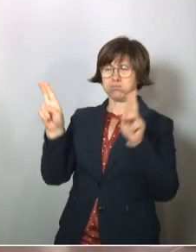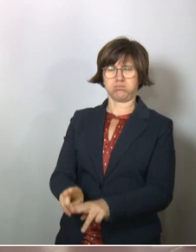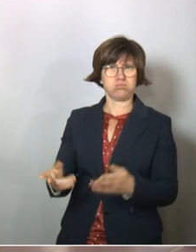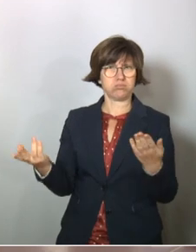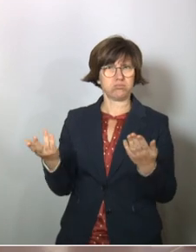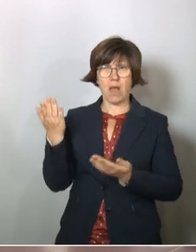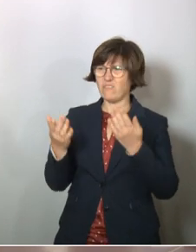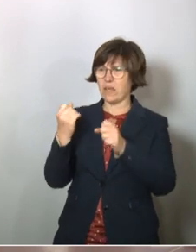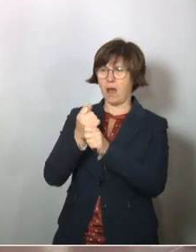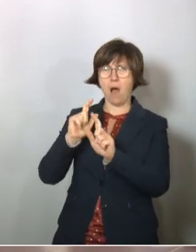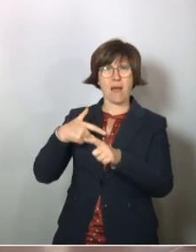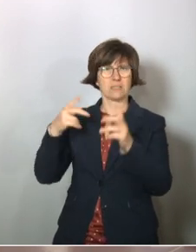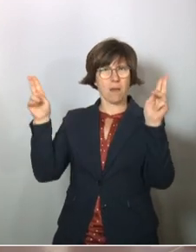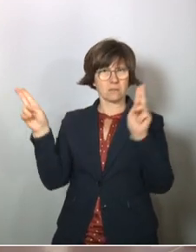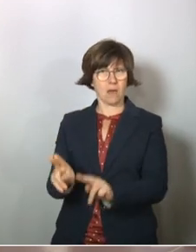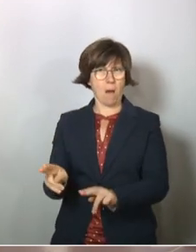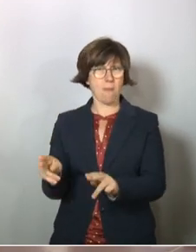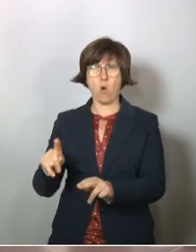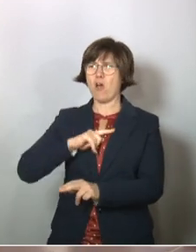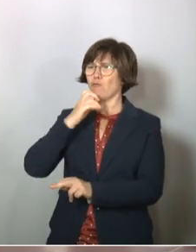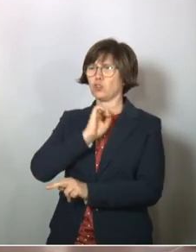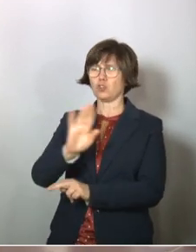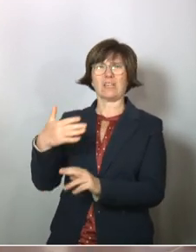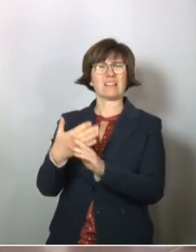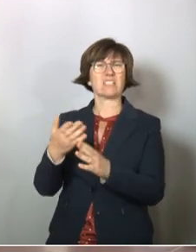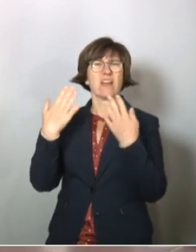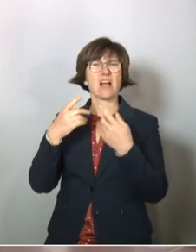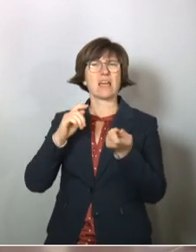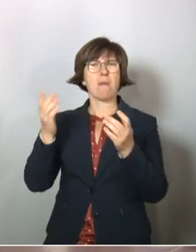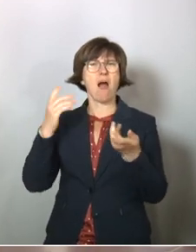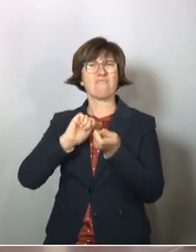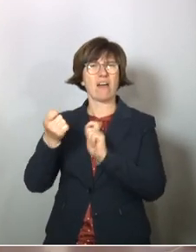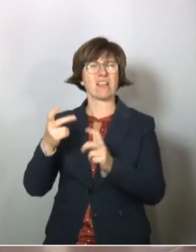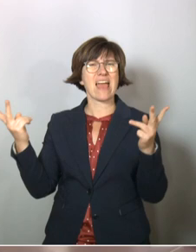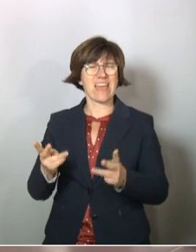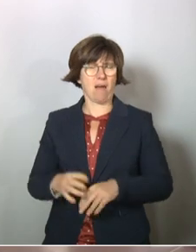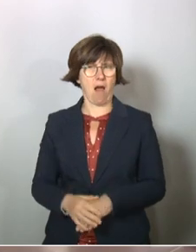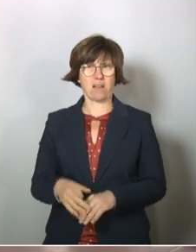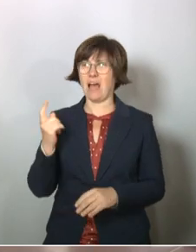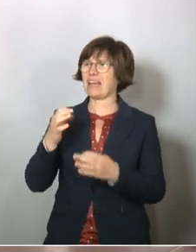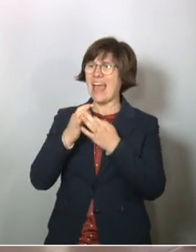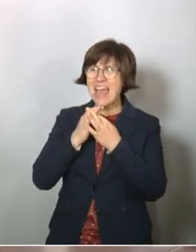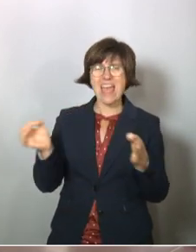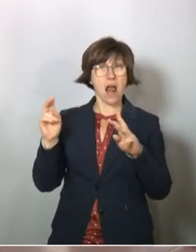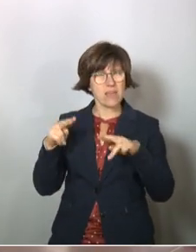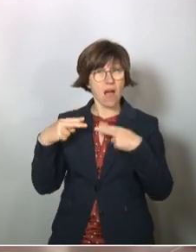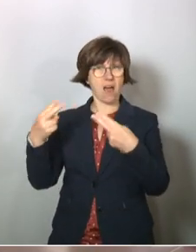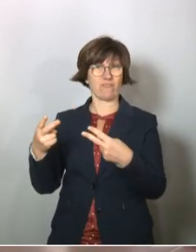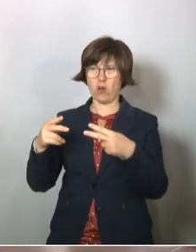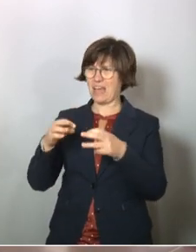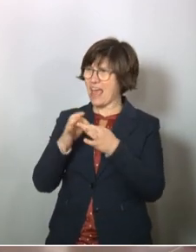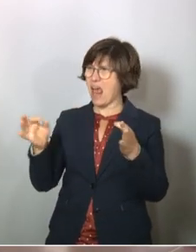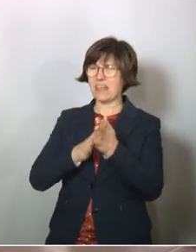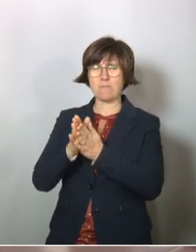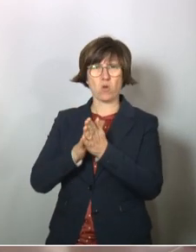Und vielleicht werden sogar Arbeitsplätze abgebaut. Und das will ich nicht. deshalb ist mir der Klimawandel egal. Dann hätte er wenigstens eine ehrliche Motivation